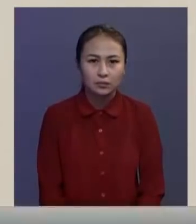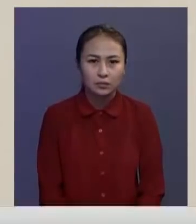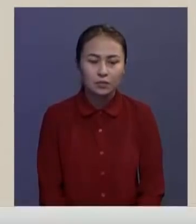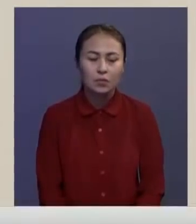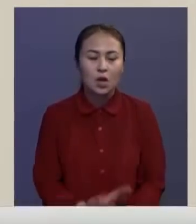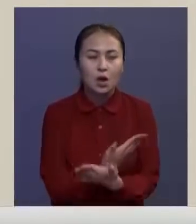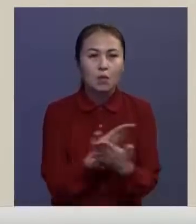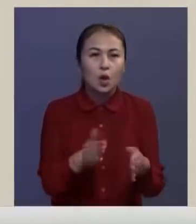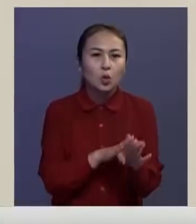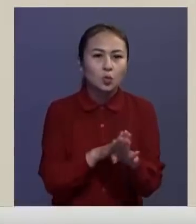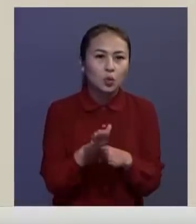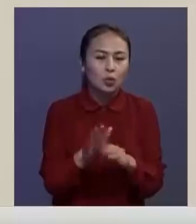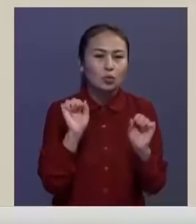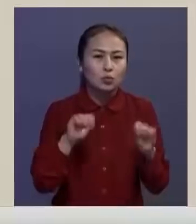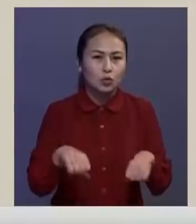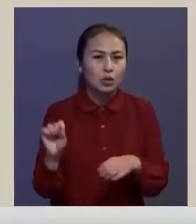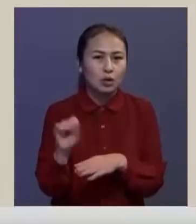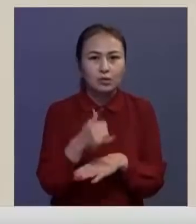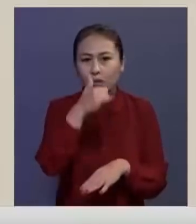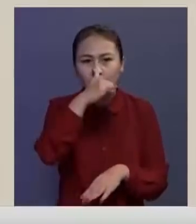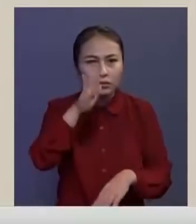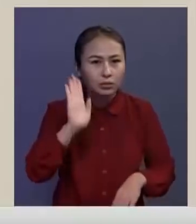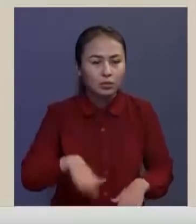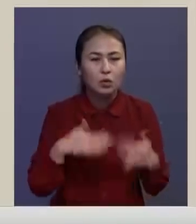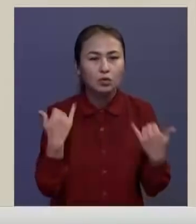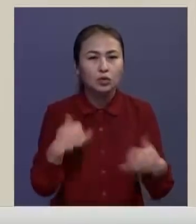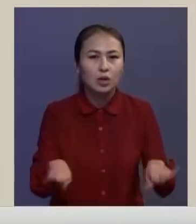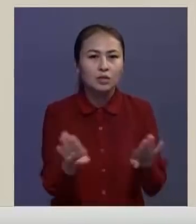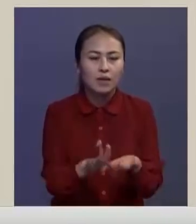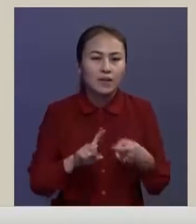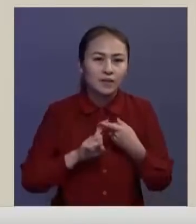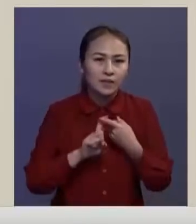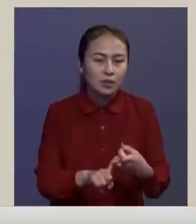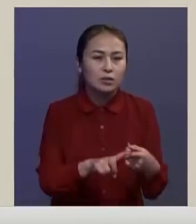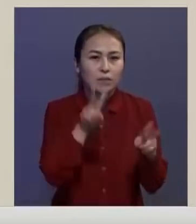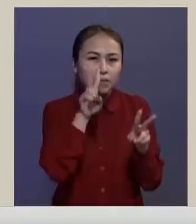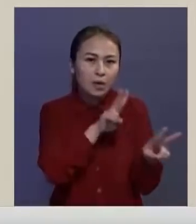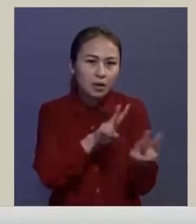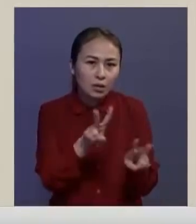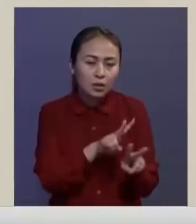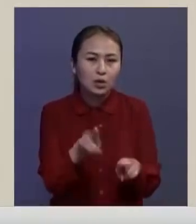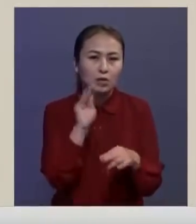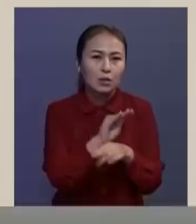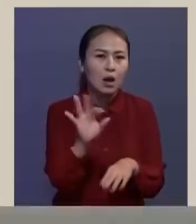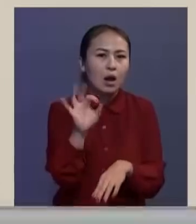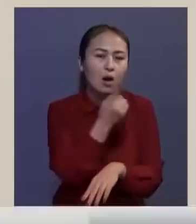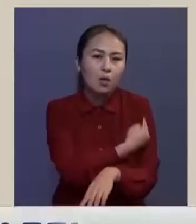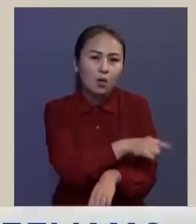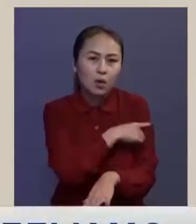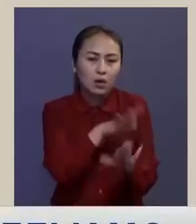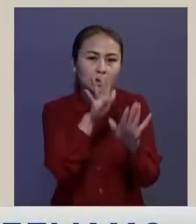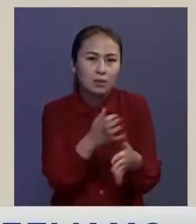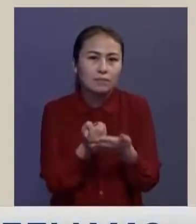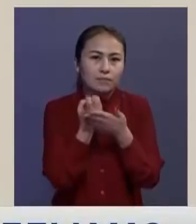Бұл толық жемшуға бұлатын ауыру емес. Біздің мақсатымыз, вирустың тарауын бақылауда сұтап отыру. Ауруханаларда науқастарды